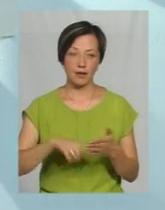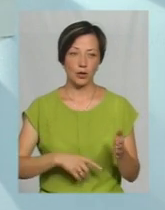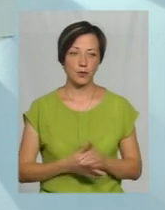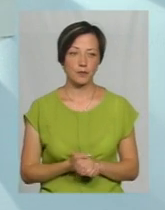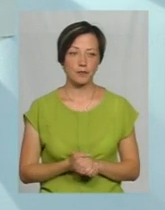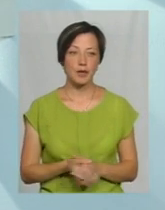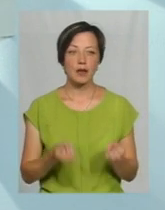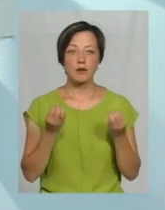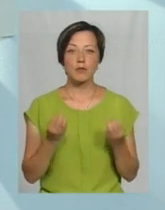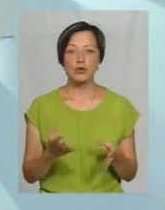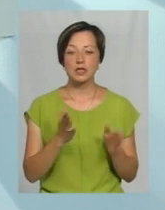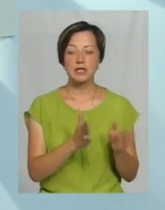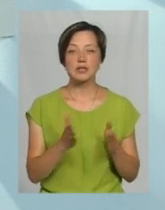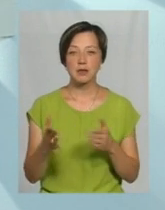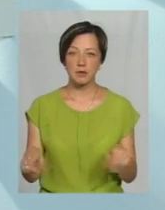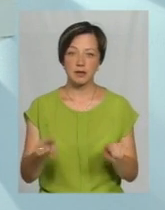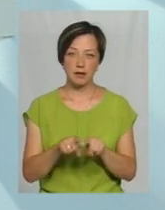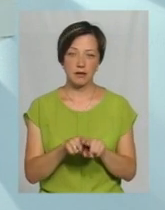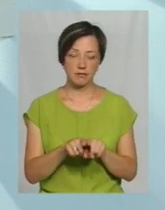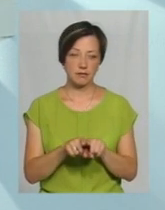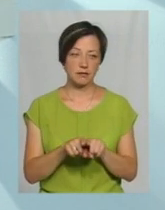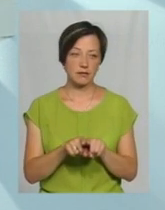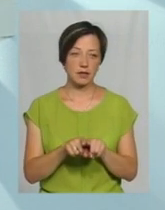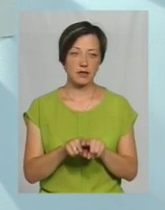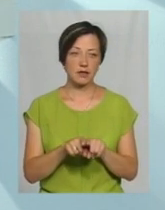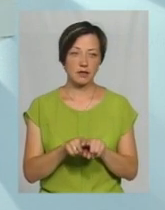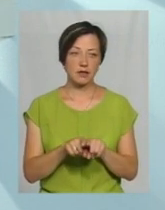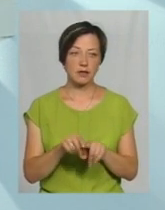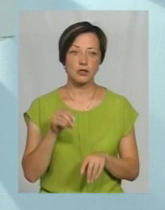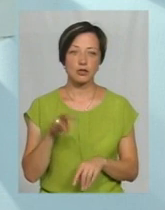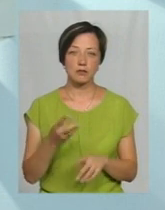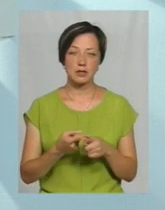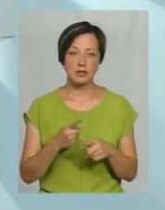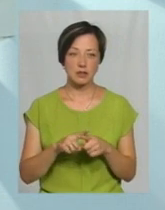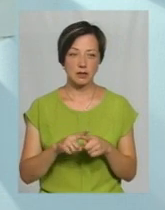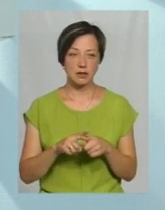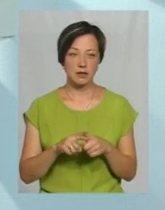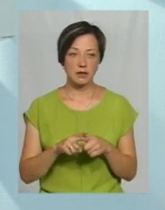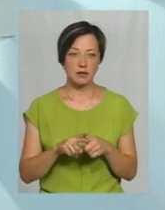Це просто більш система йде, більш система, ніж це, скажімо так.